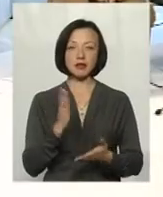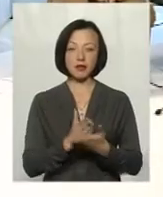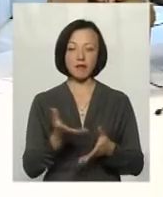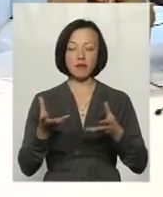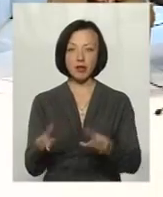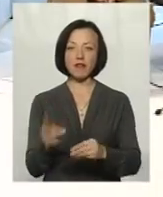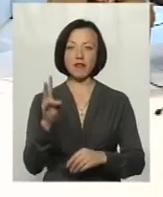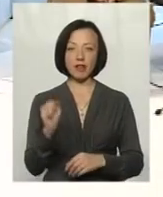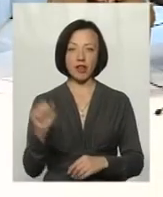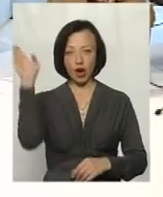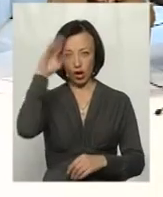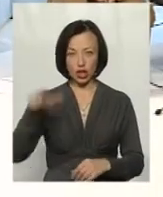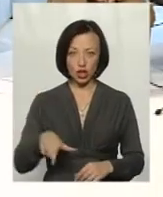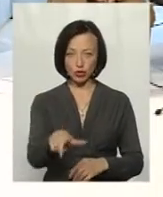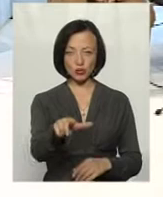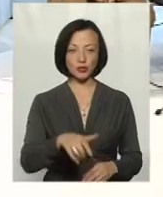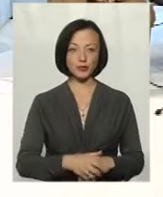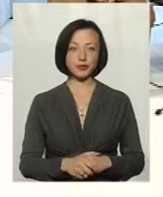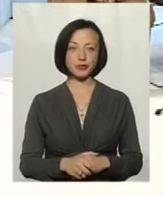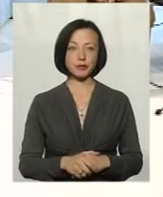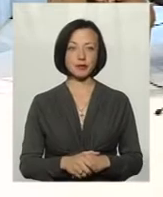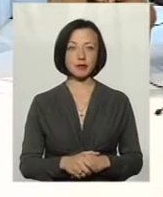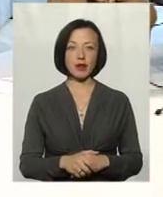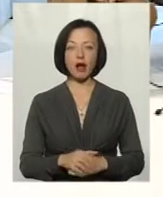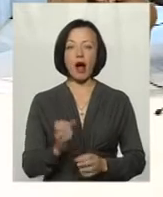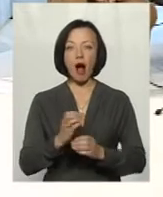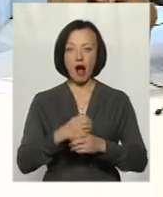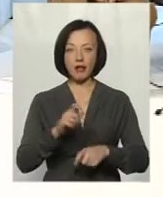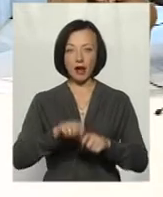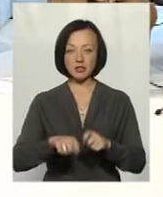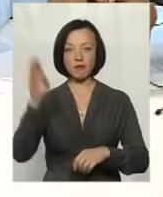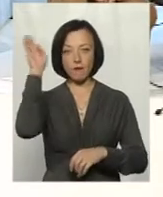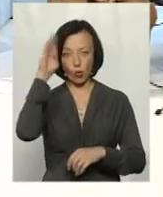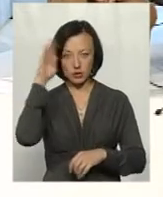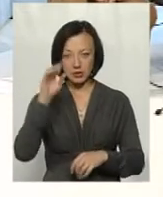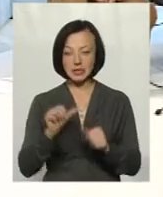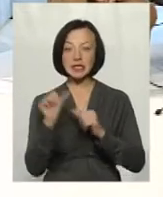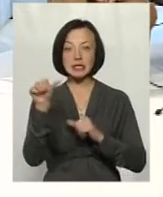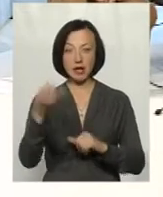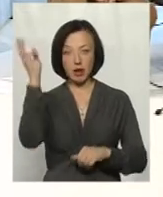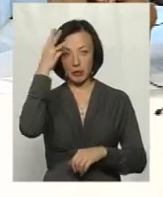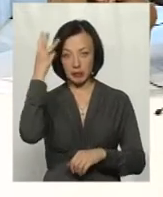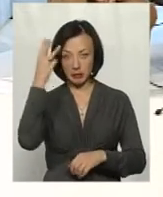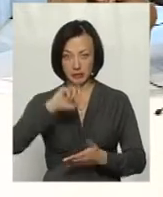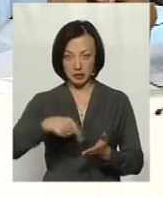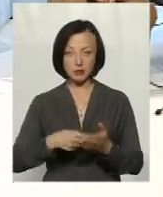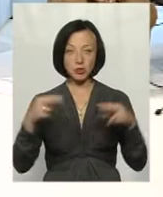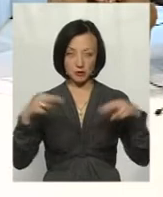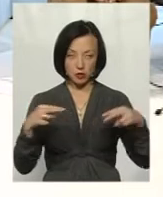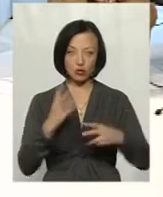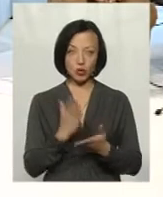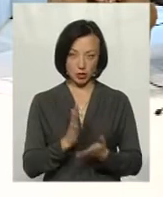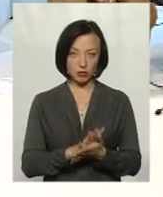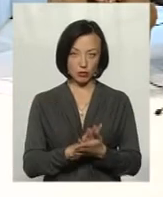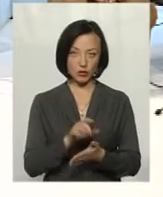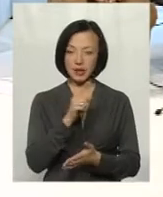вплив на річку. Тобто, ті аналізи вже води, я так розумію, за Хмельницьким свідчать про те, що там є